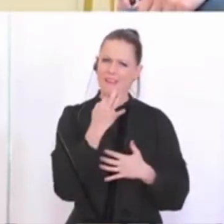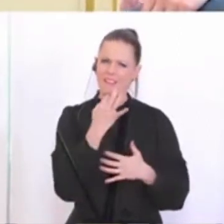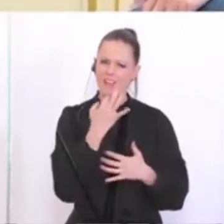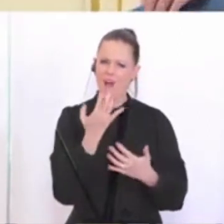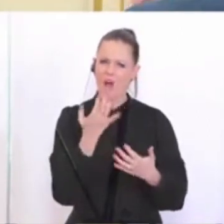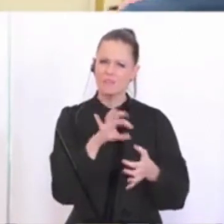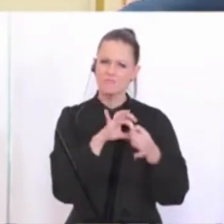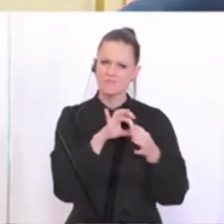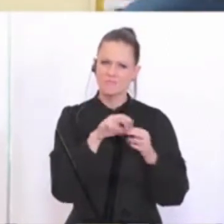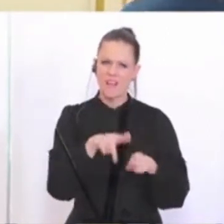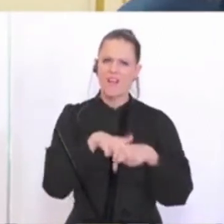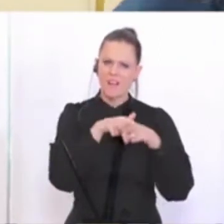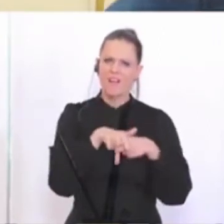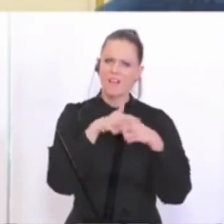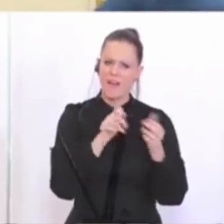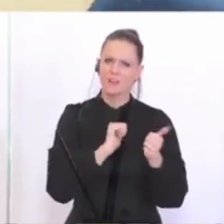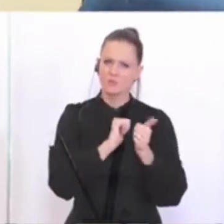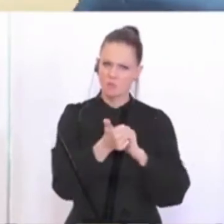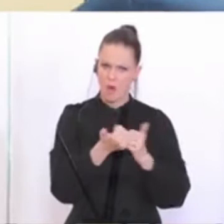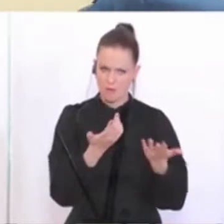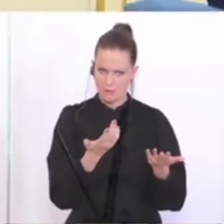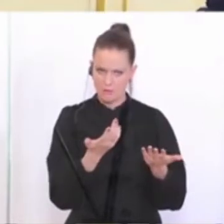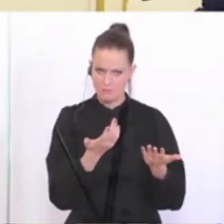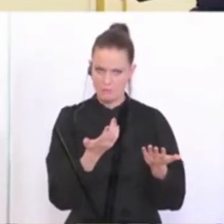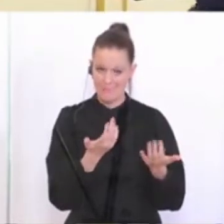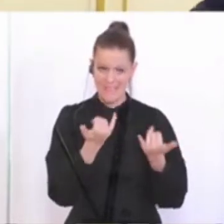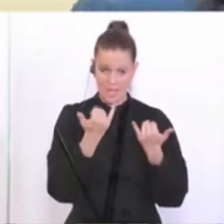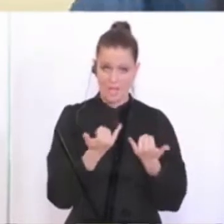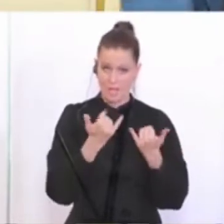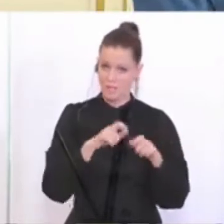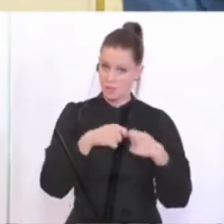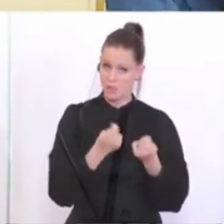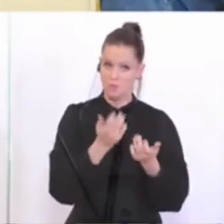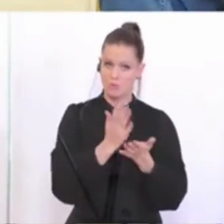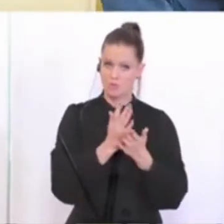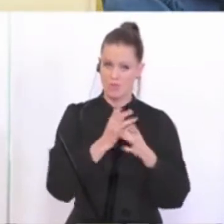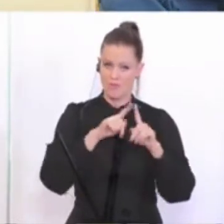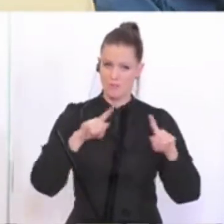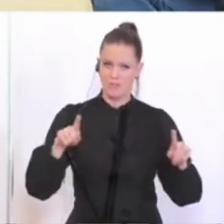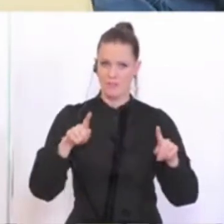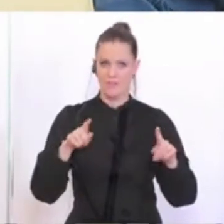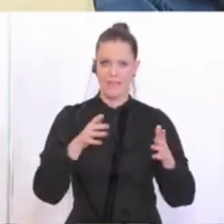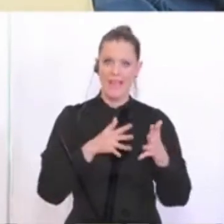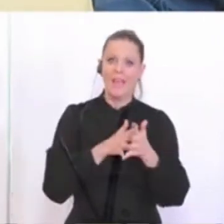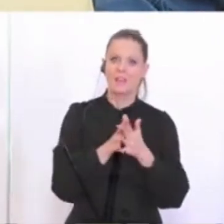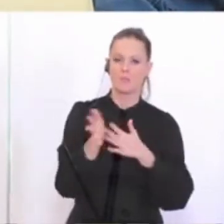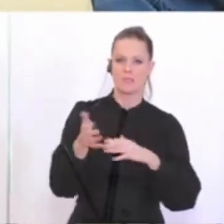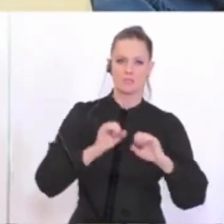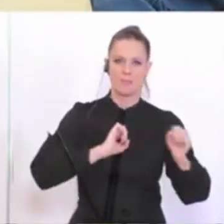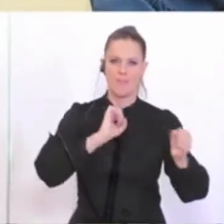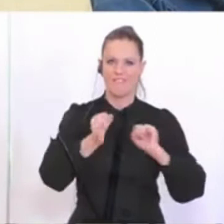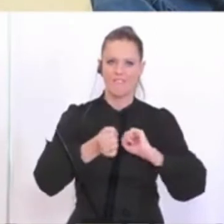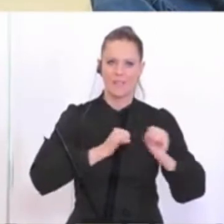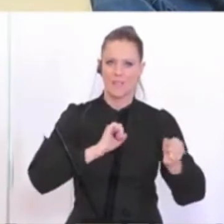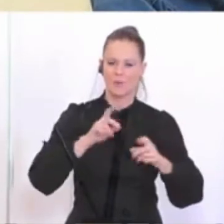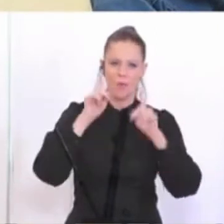was den Reitsport zum Beispiel betrifft. Da gibt es jetzt schon sehr viele unterschiedliche Auslegungen. Zur Bewegung des Tieres